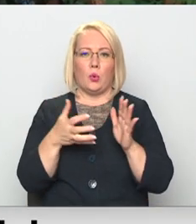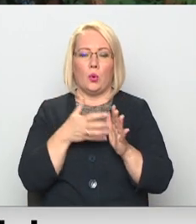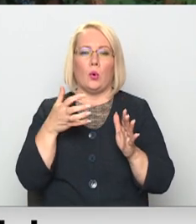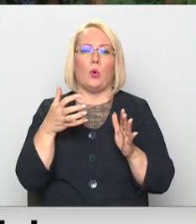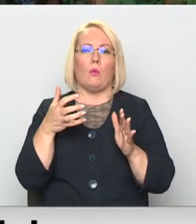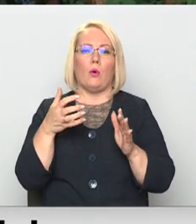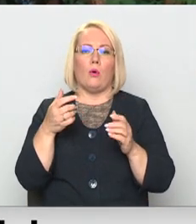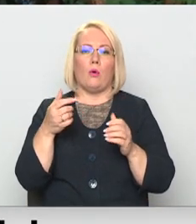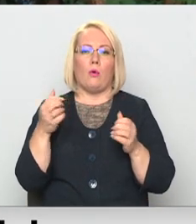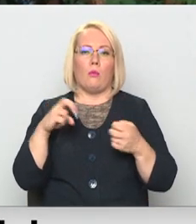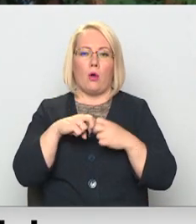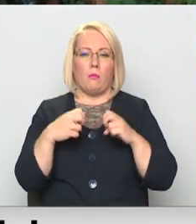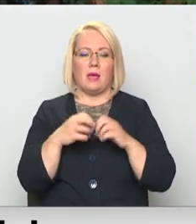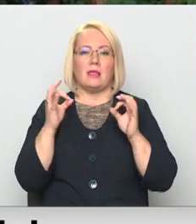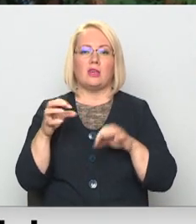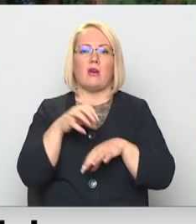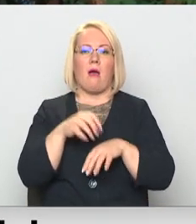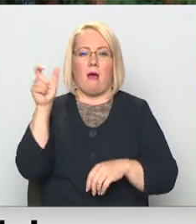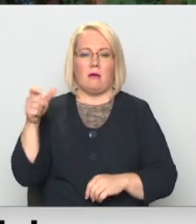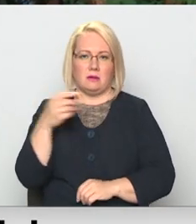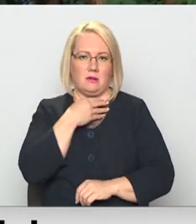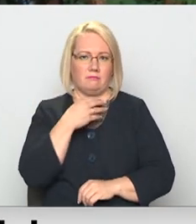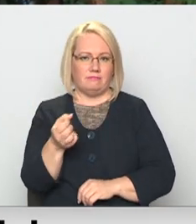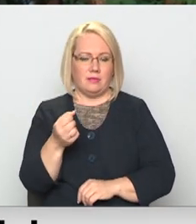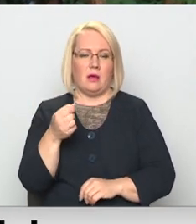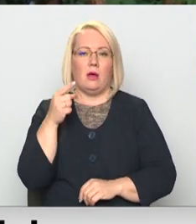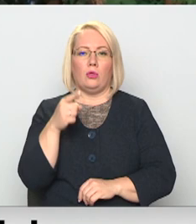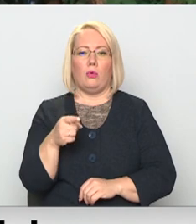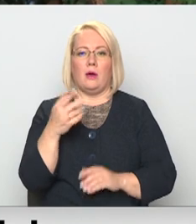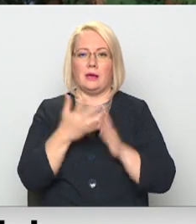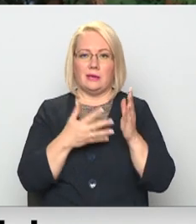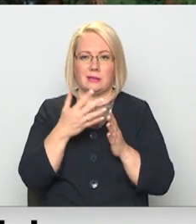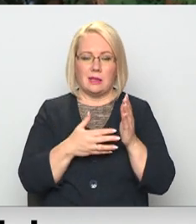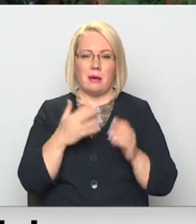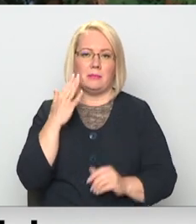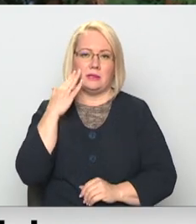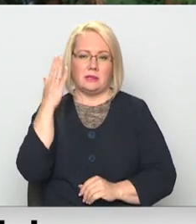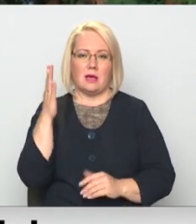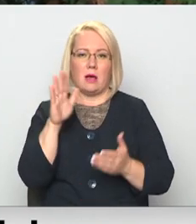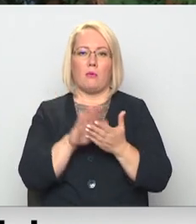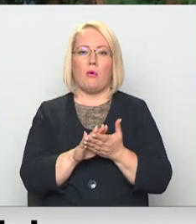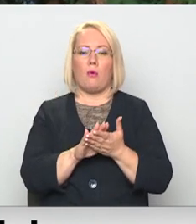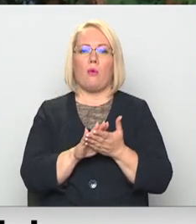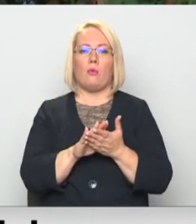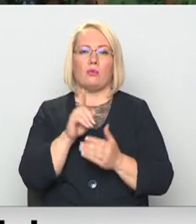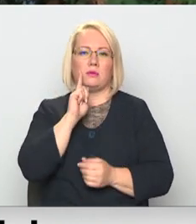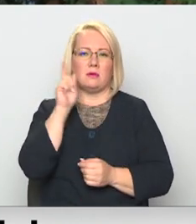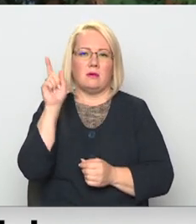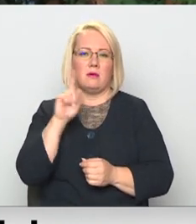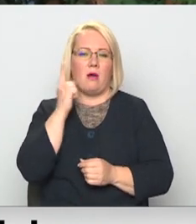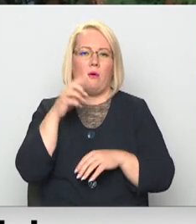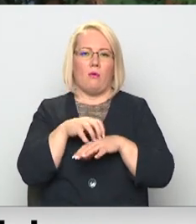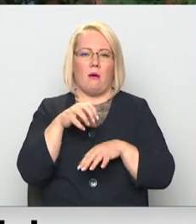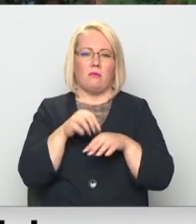augstākā personāla, tieši ārstu trūkumu. Tā kā to risinam, ceram uz rezidentu atbalstu, kas mums